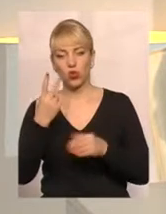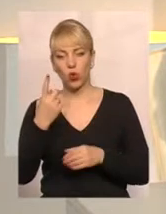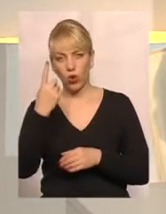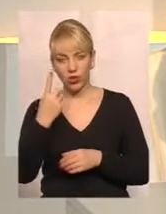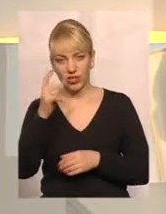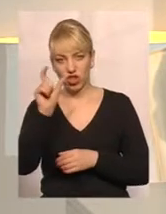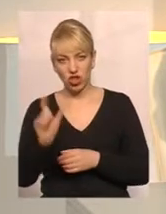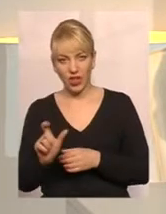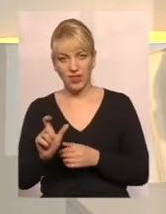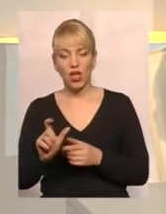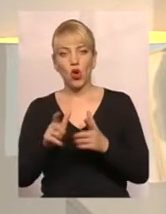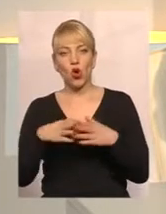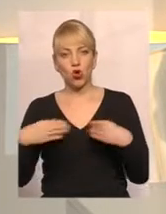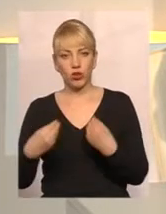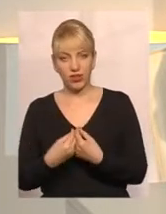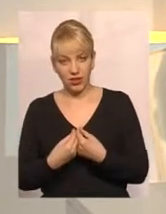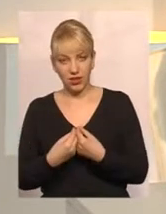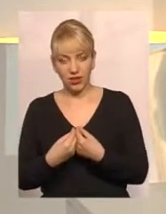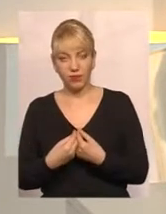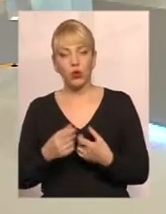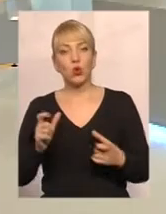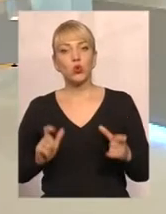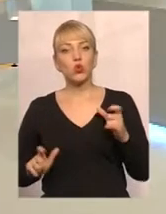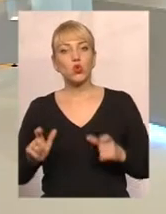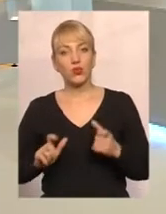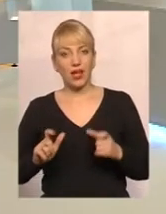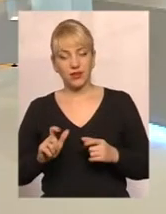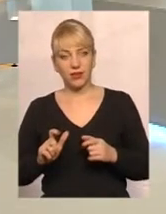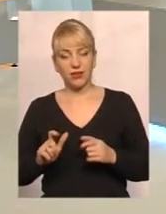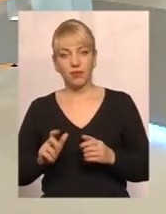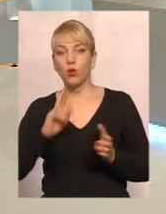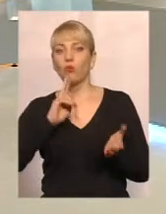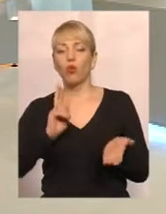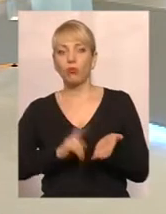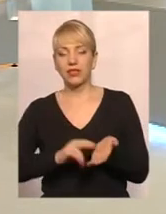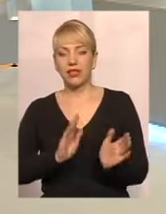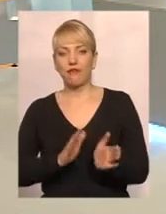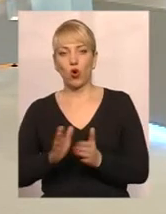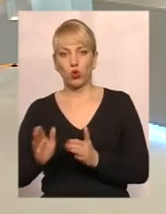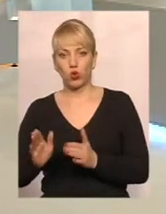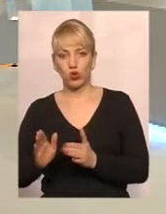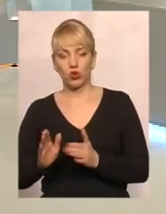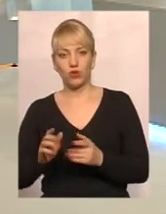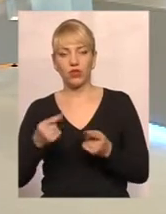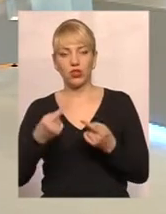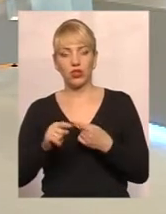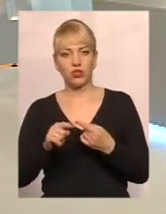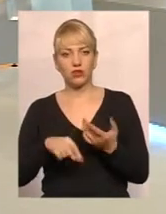родини, студент, прописаний в гуртожитку другого міста,